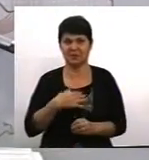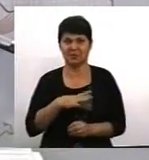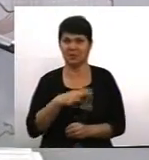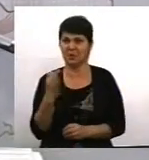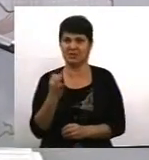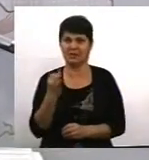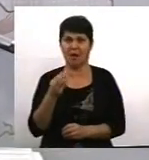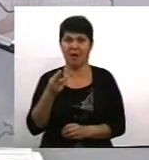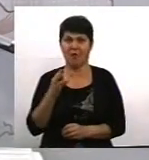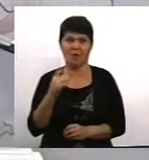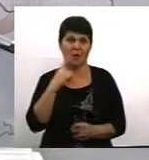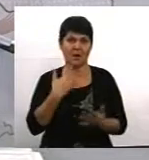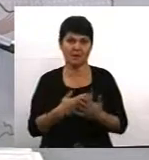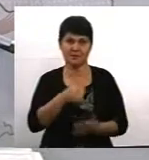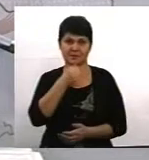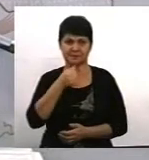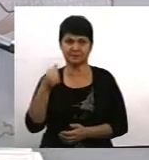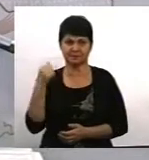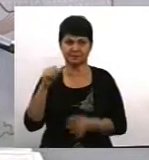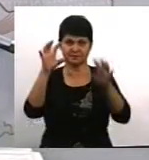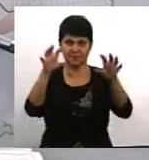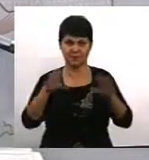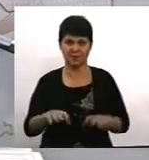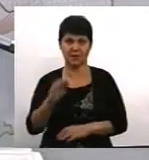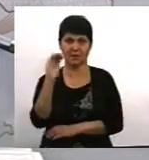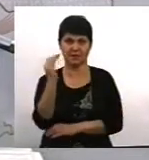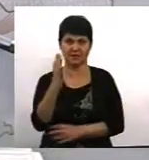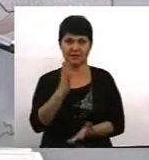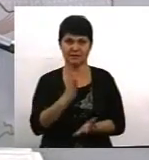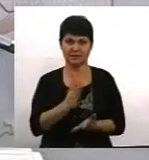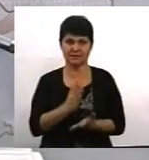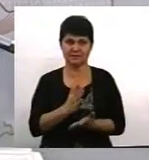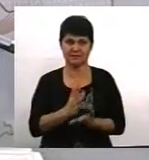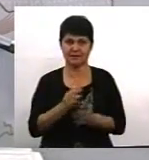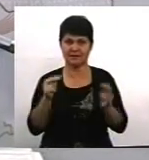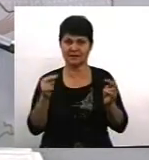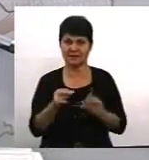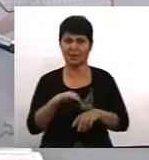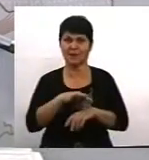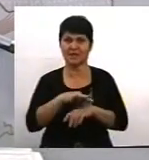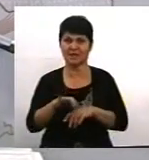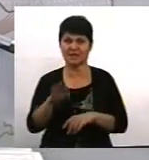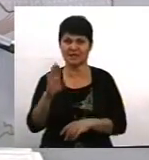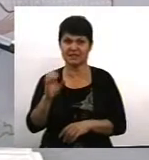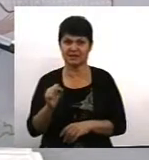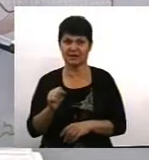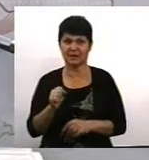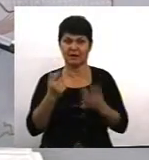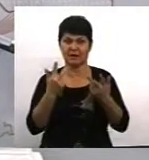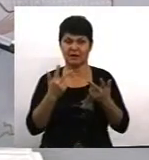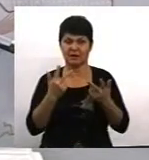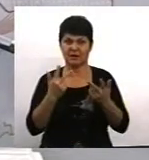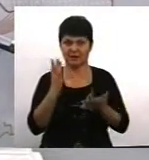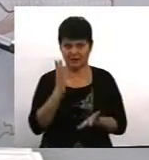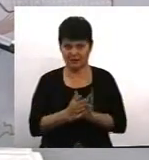що, наприклад, по новому закону дитина, яка стала свідком насильства, визнається скривдженою і